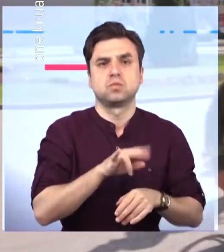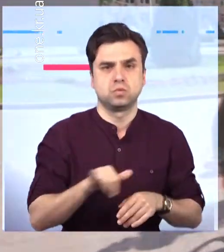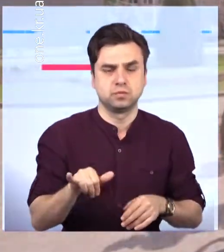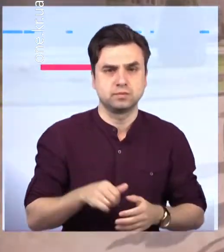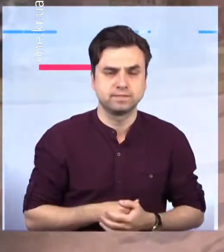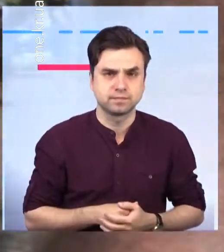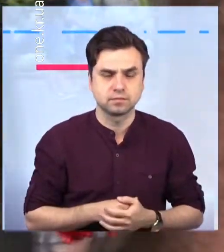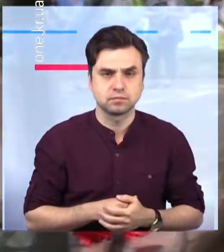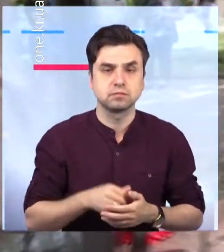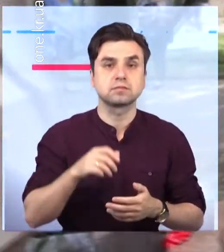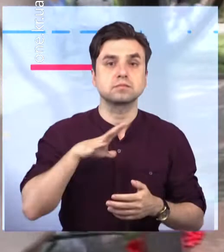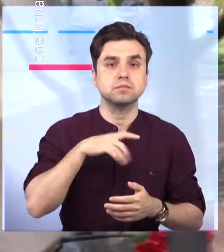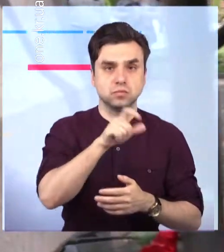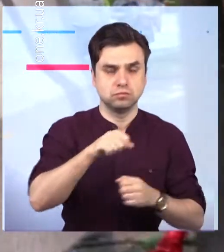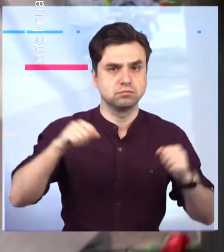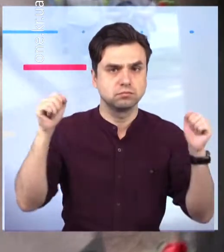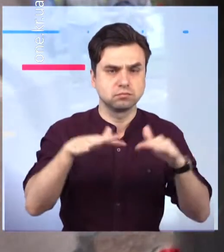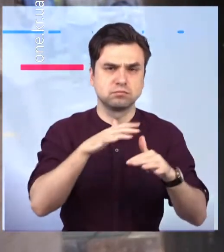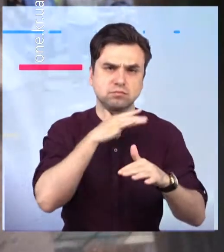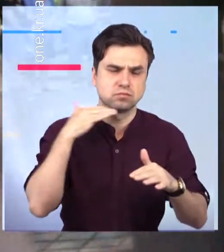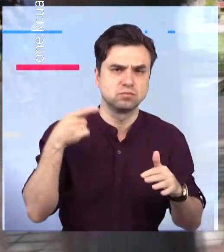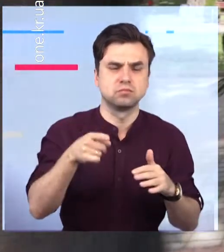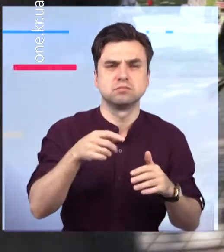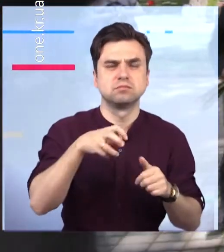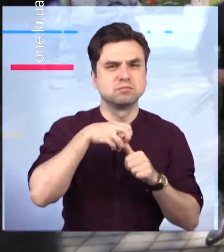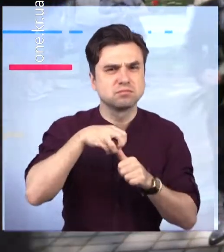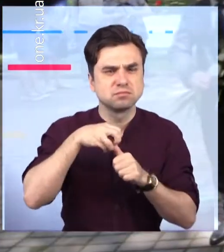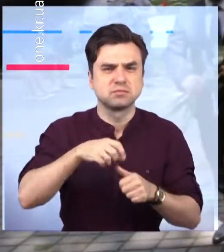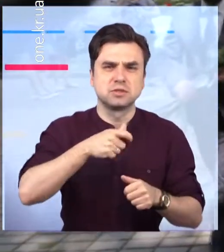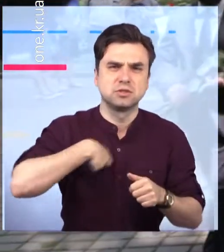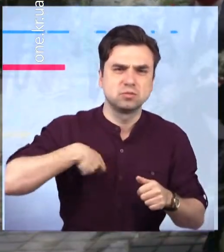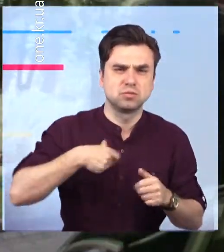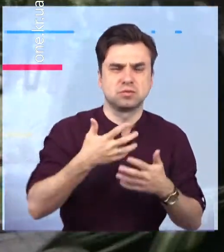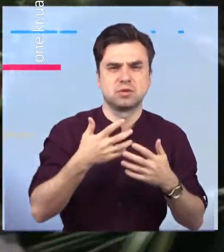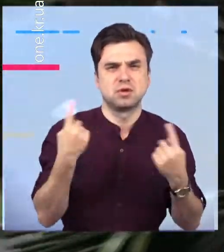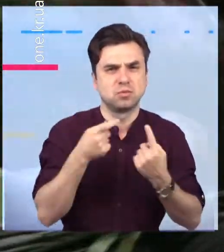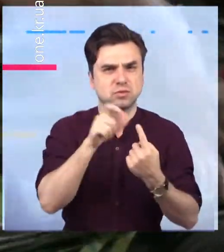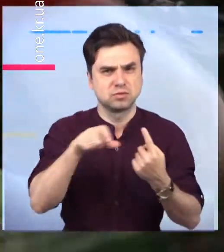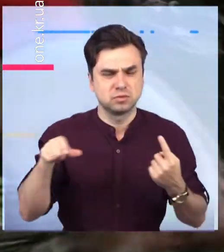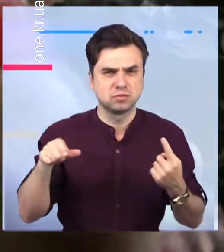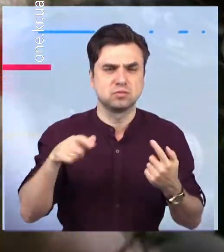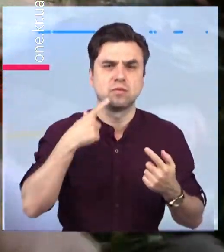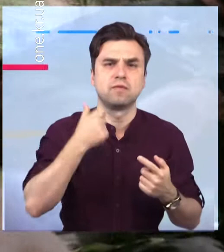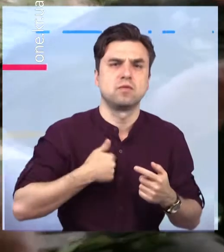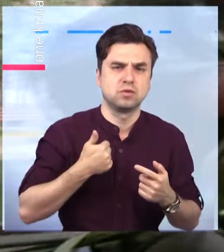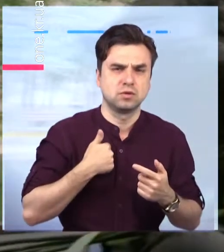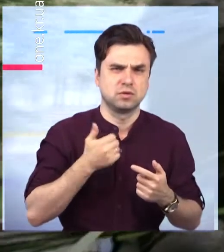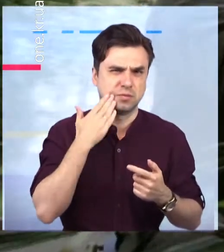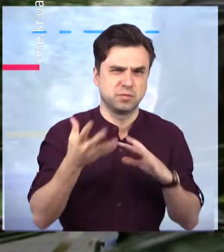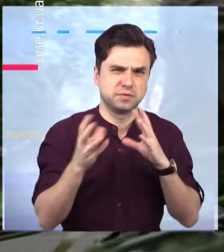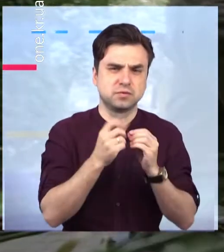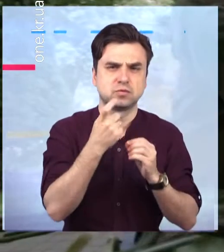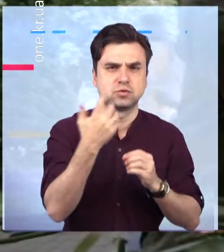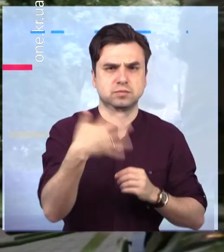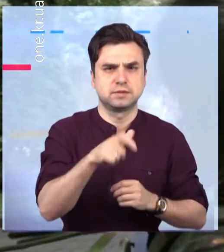рідні та близькі, патріотична громада міста, чиновники, а також ті, хто на власні очі бачив, яка вона – неоголошена війна на Сході країни. Всього